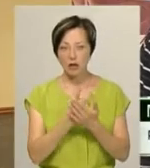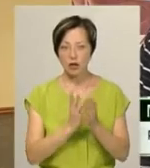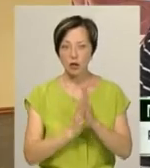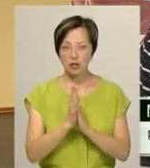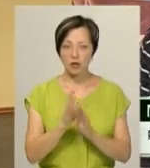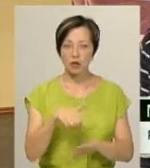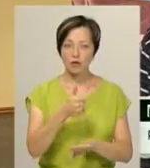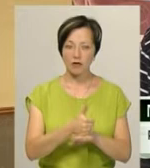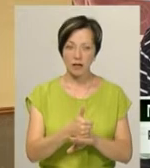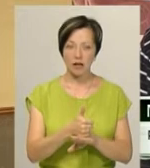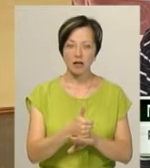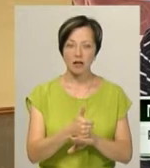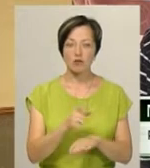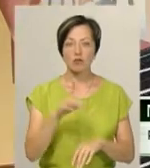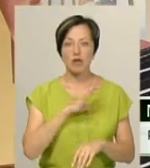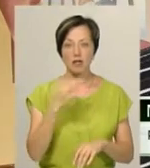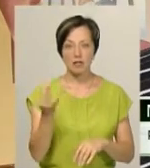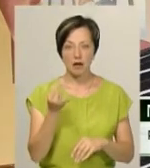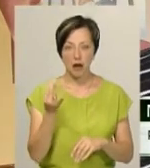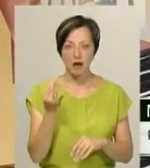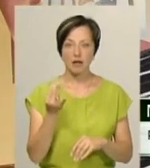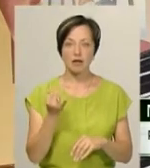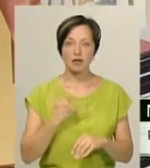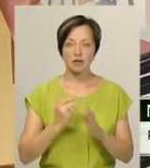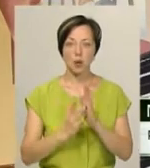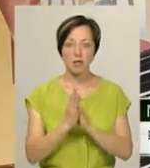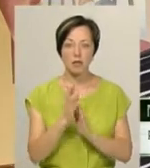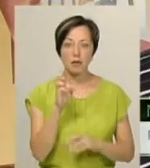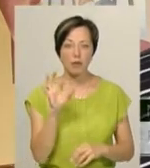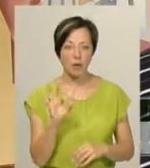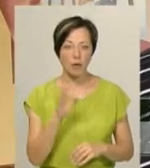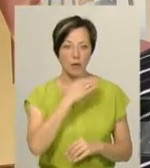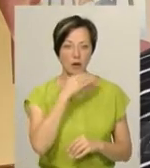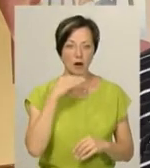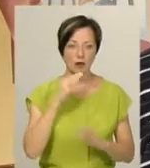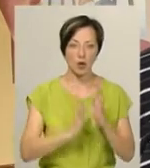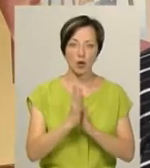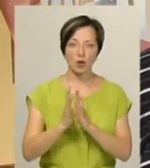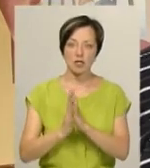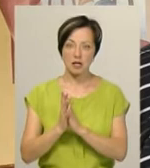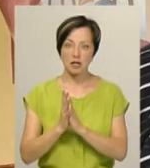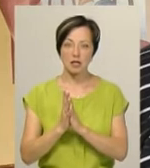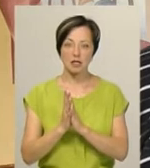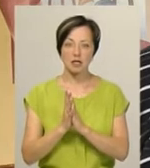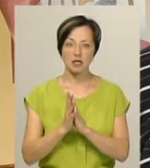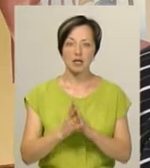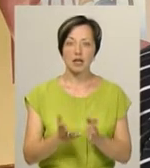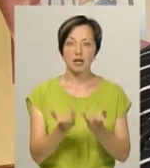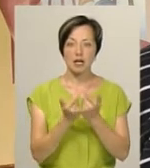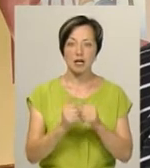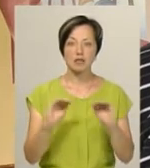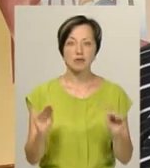що вона була цікава, що в нас росте, оскільки багато рослин з кожного року, їх кількість